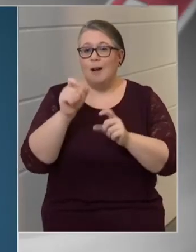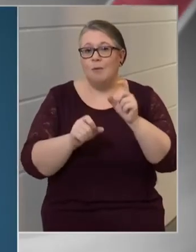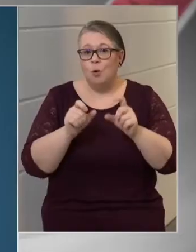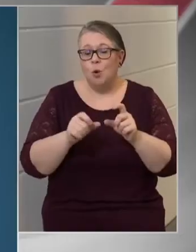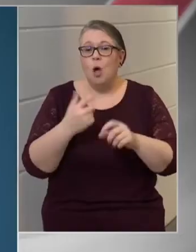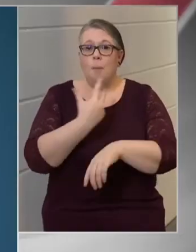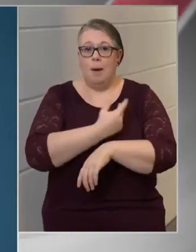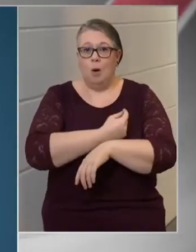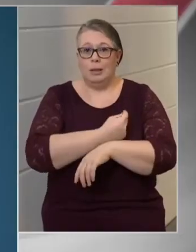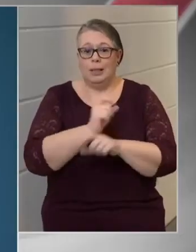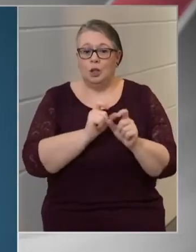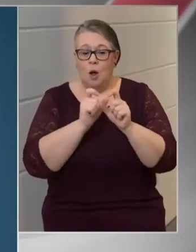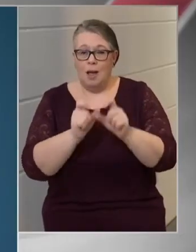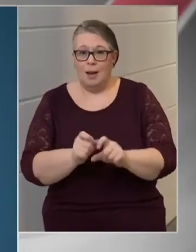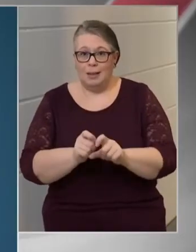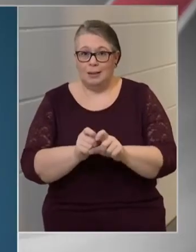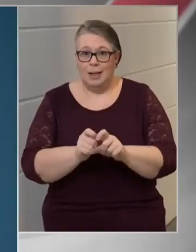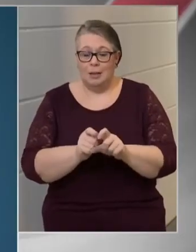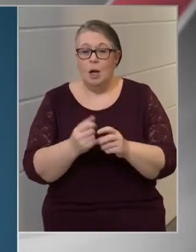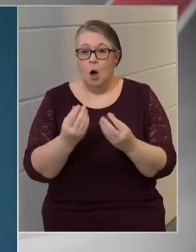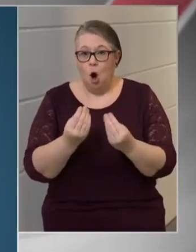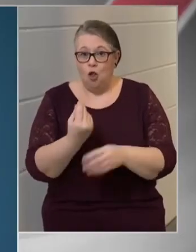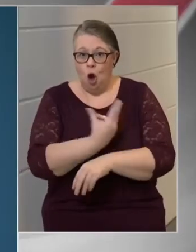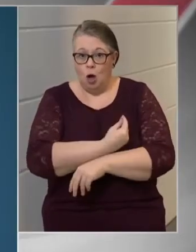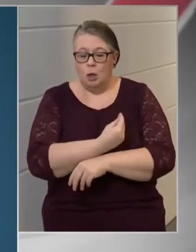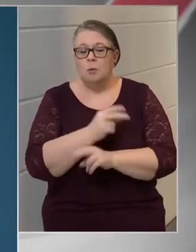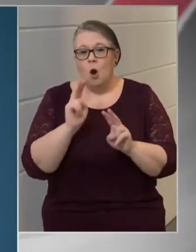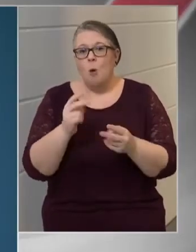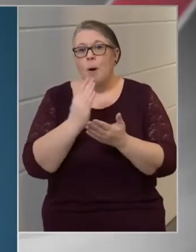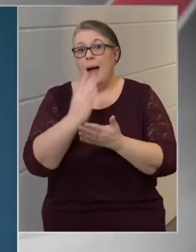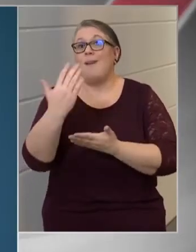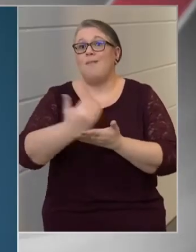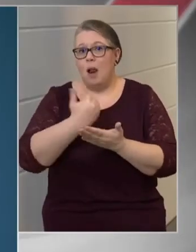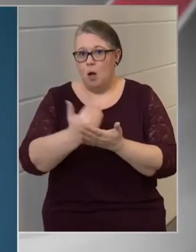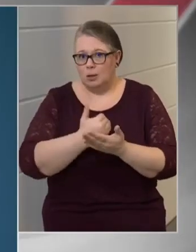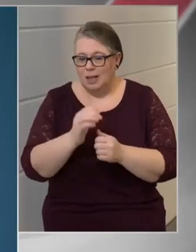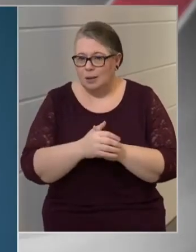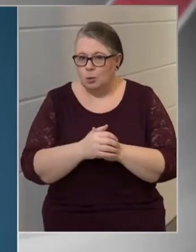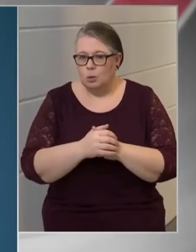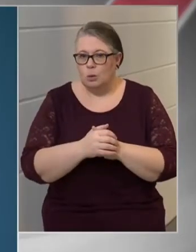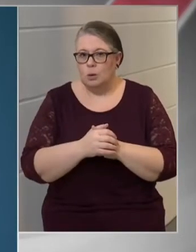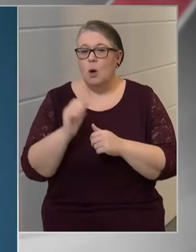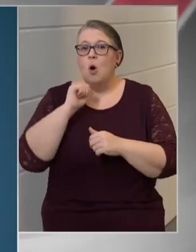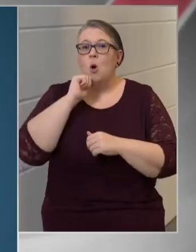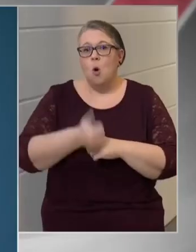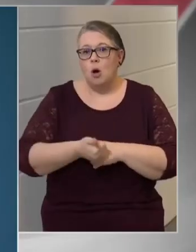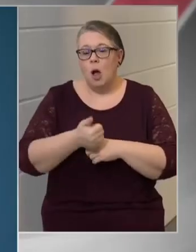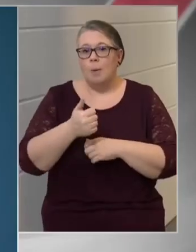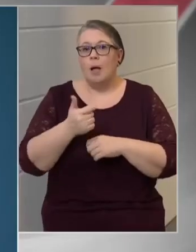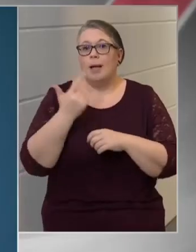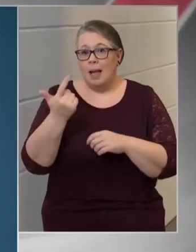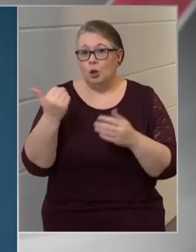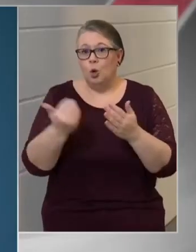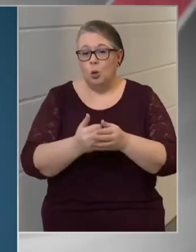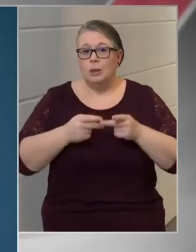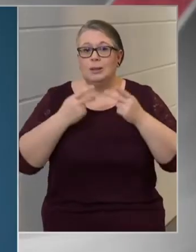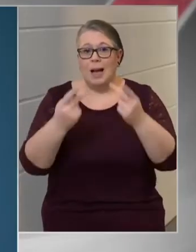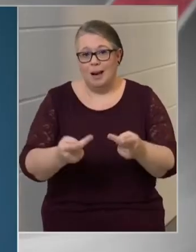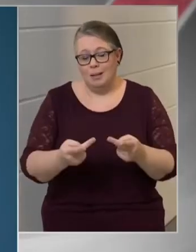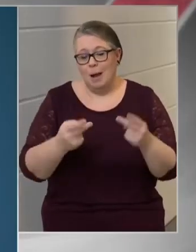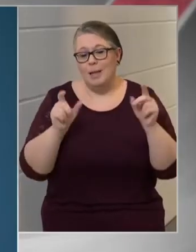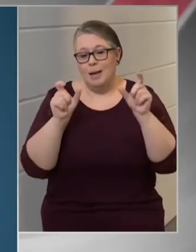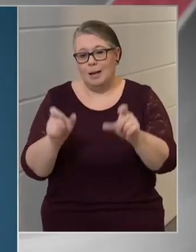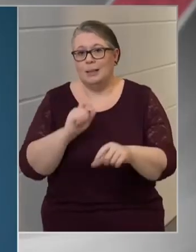beoltására érkezett vakcina tulajdonképpen felhasználásra kerül. Holnap kettő új szállítmány érkezik